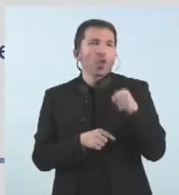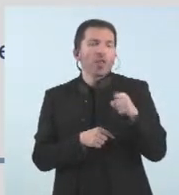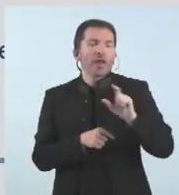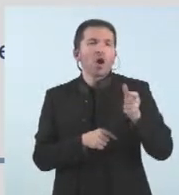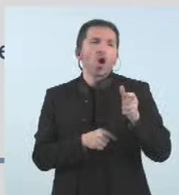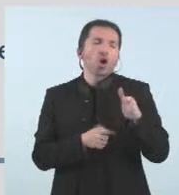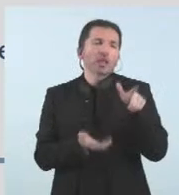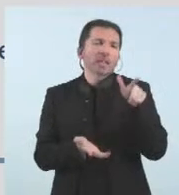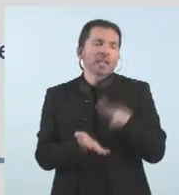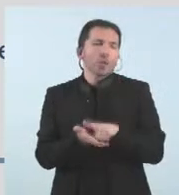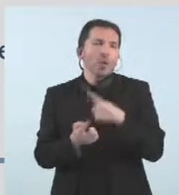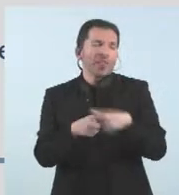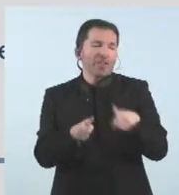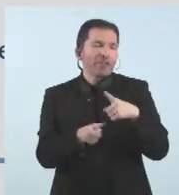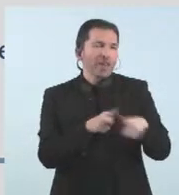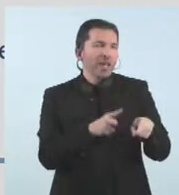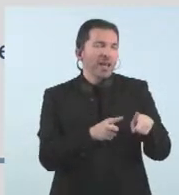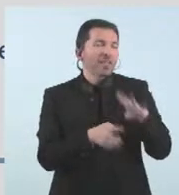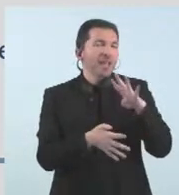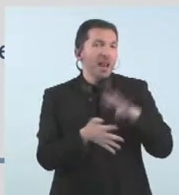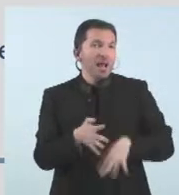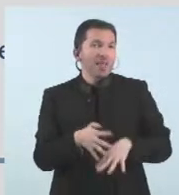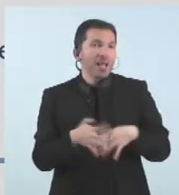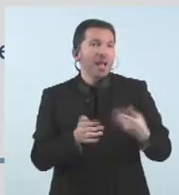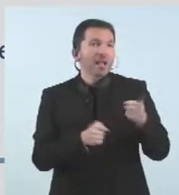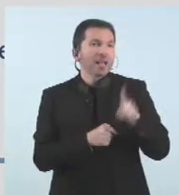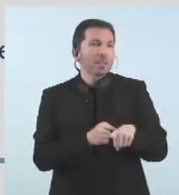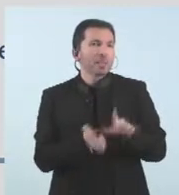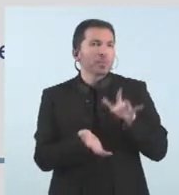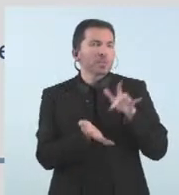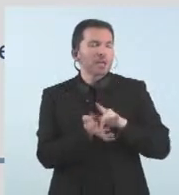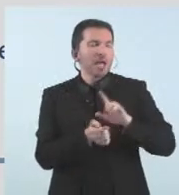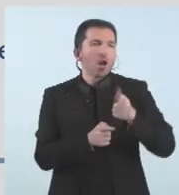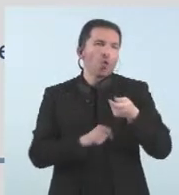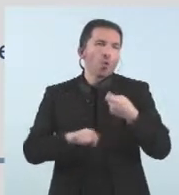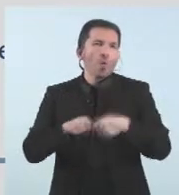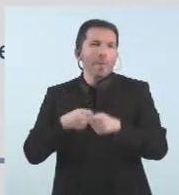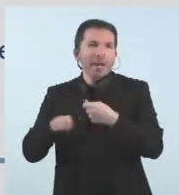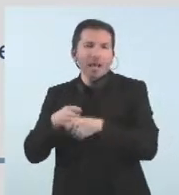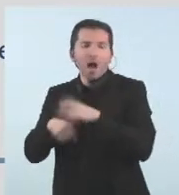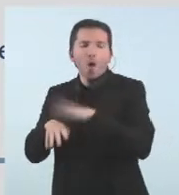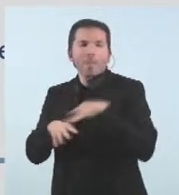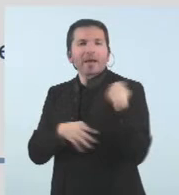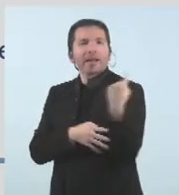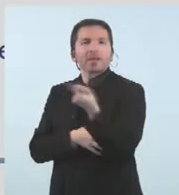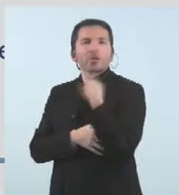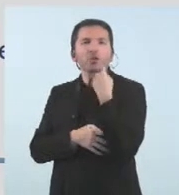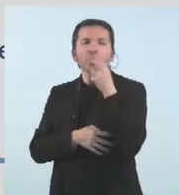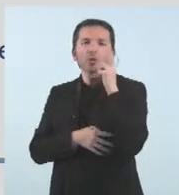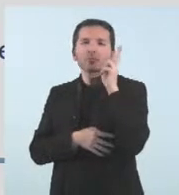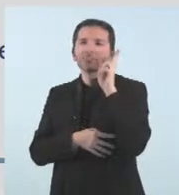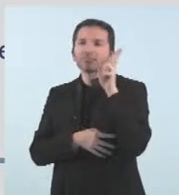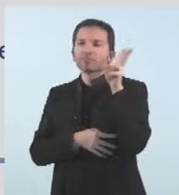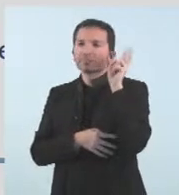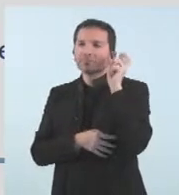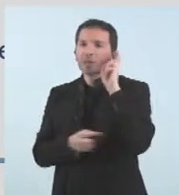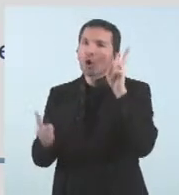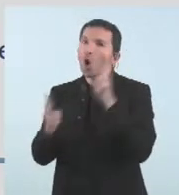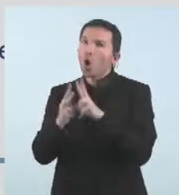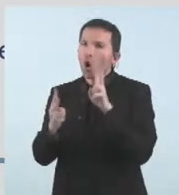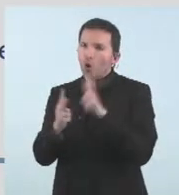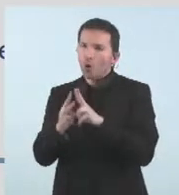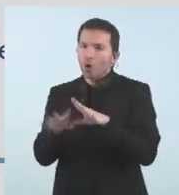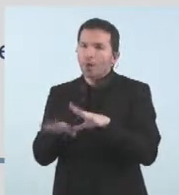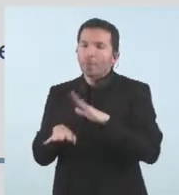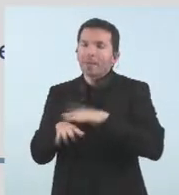i poder cercar nous mercats de donar-se a conèixer i per tant és important conjugar aquest